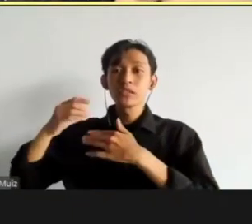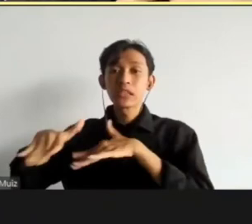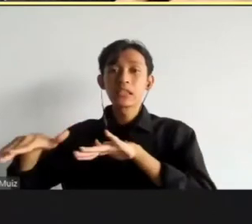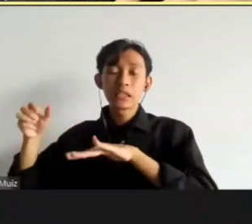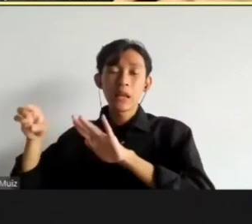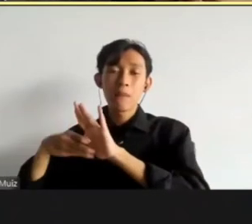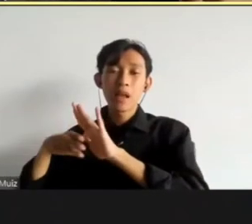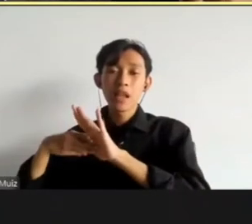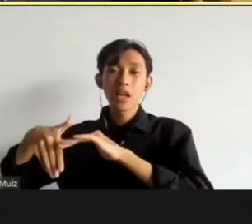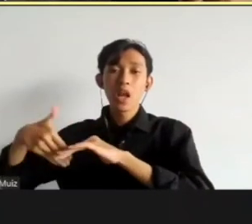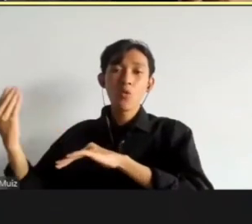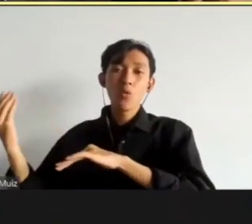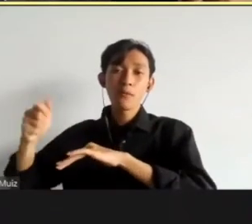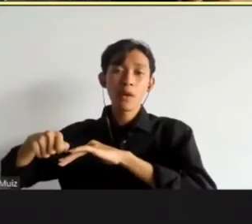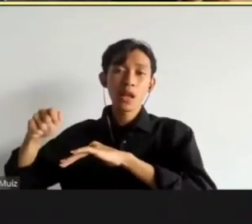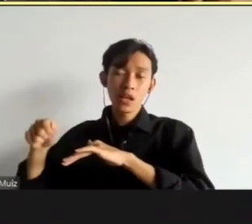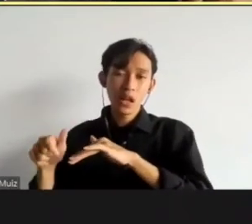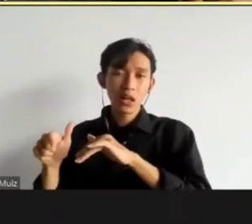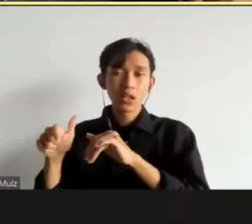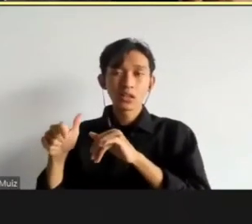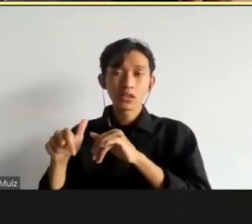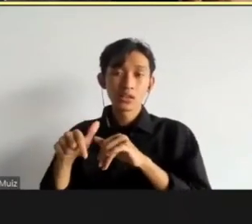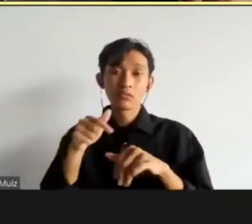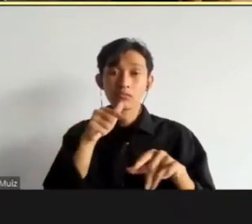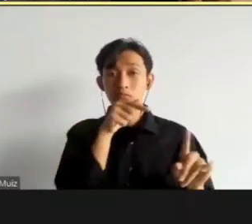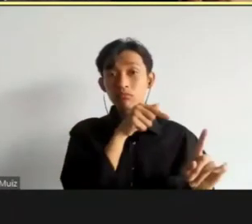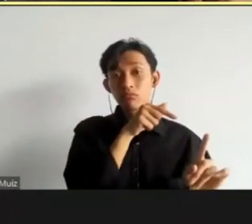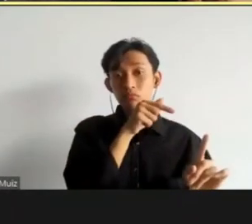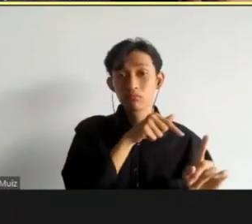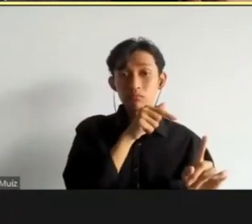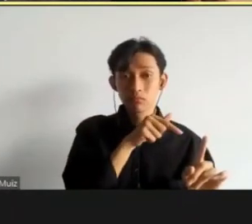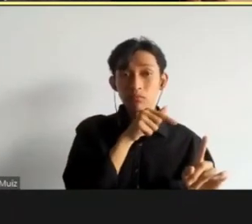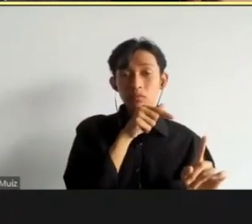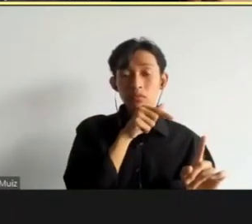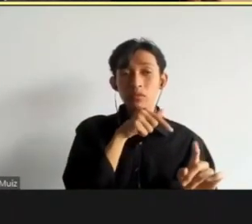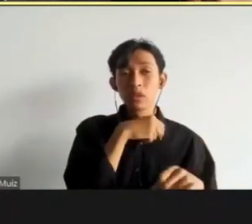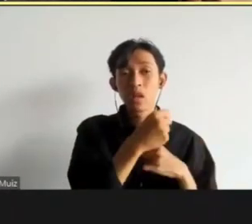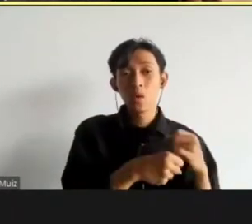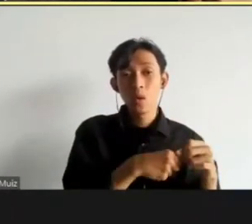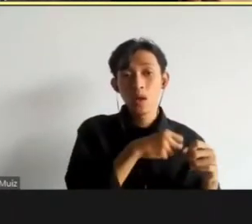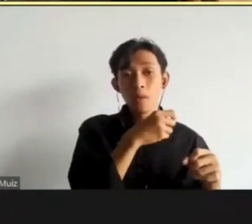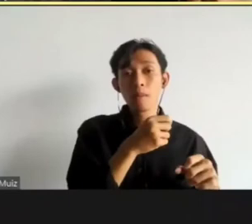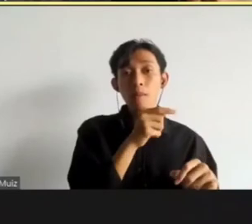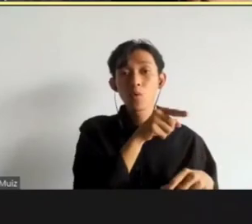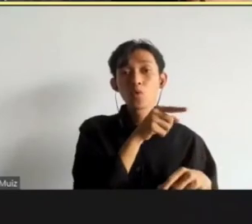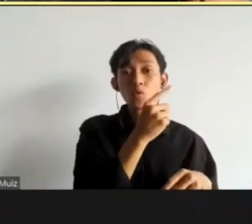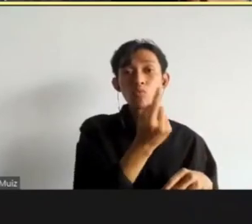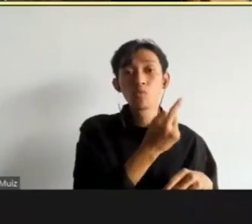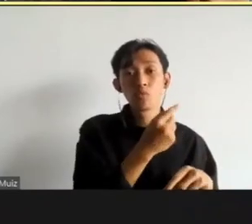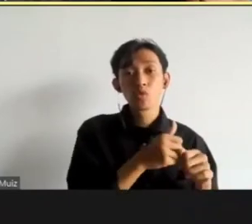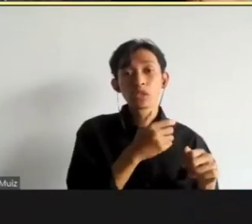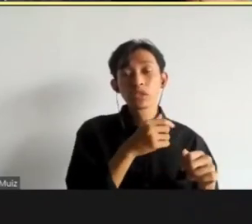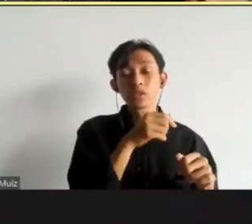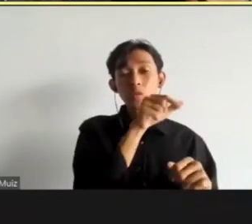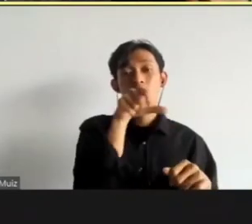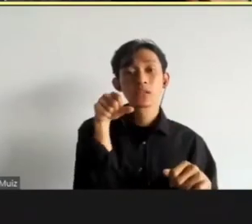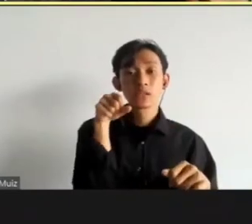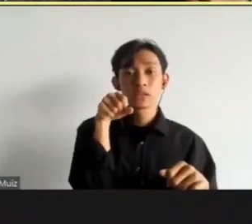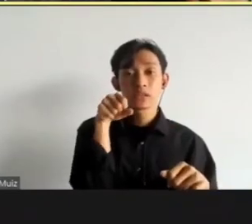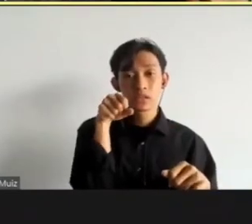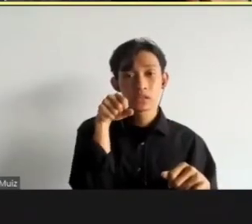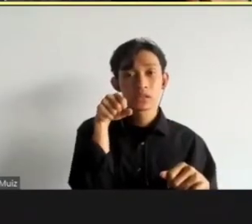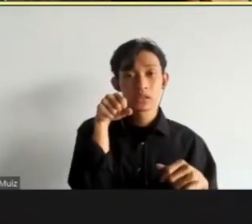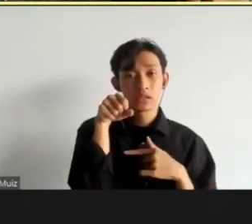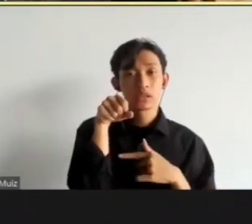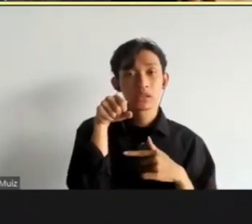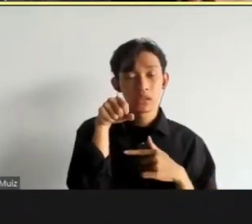penal. plea bargain negosiasi itu dilakukan antara penutup umum dan terdakwa. Sebenarnya negosiasi itu adalah antara penutup umum